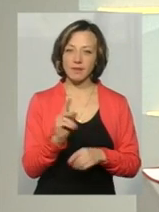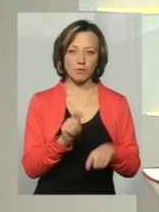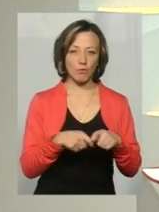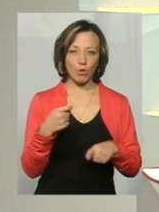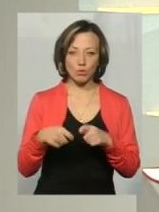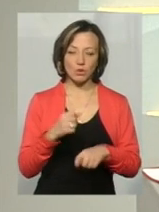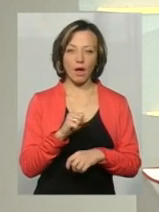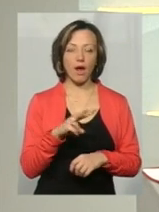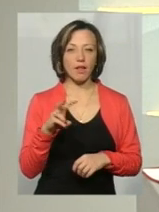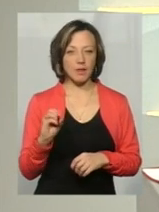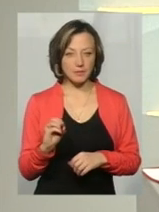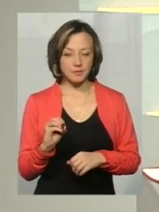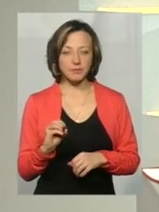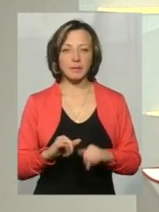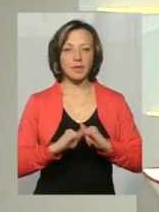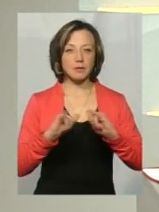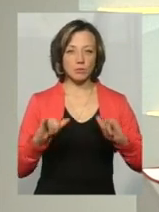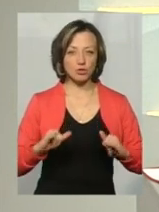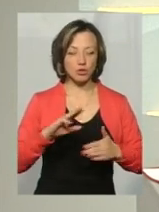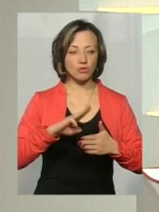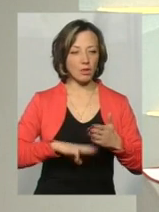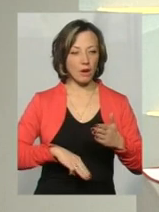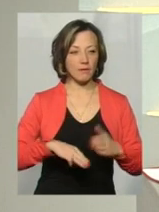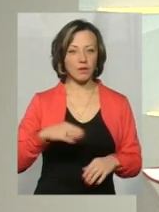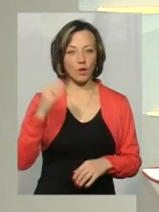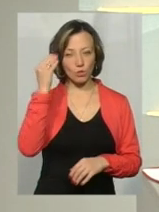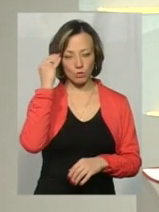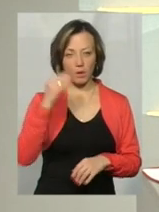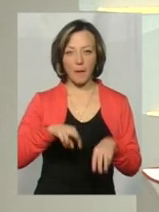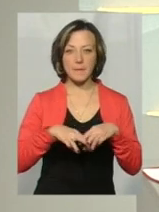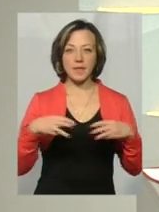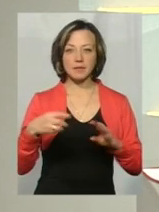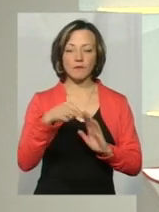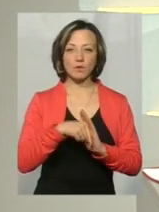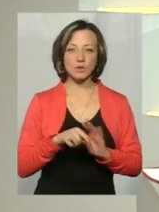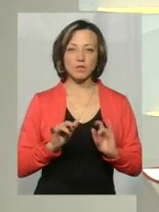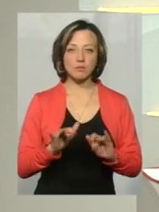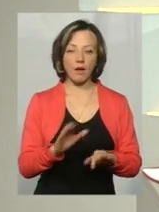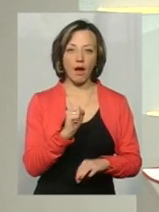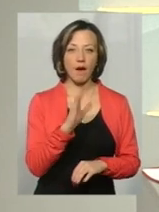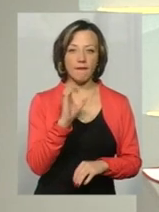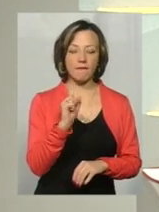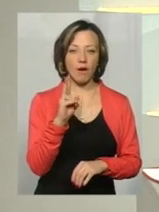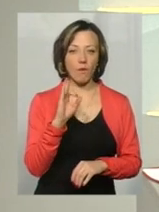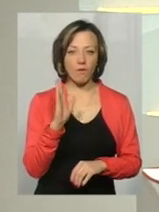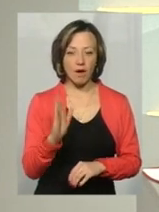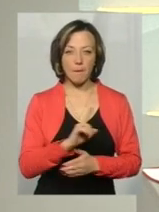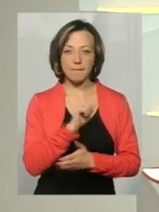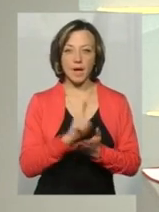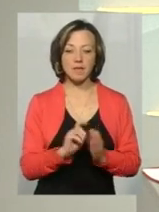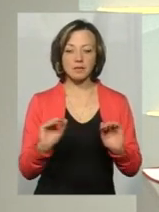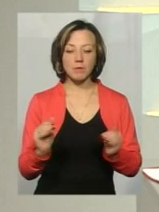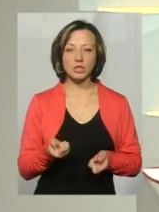всі порушення, але разом з тим. Збільшені штрафи, на думку Міністра внутрішніх справ Арсена Авакова, мають зменшити кількість аварій на дорогах. Чи